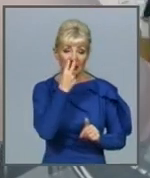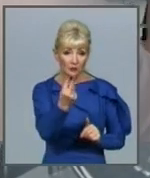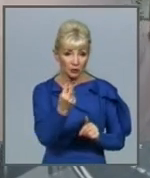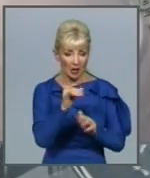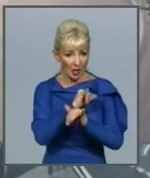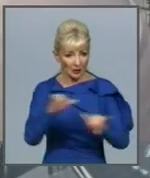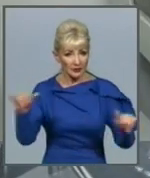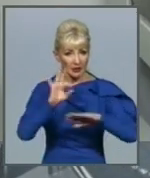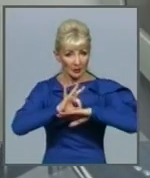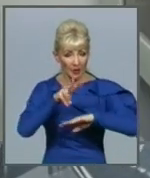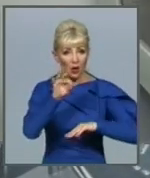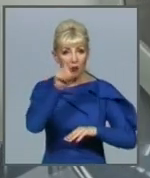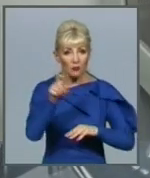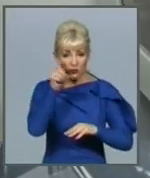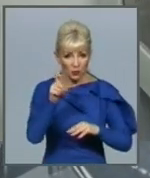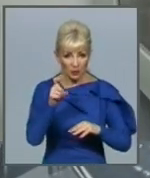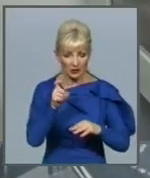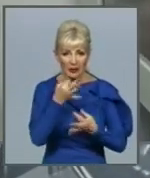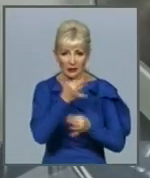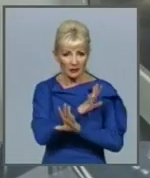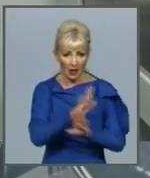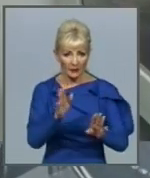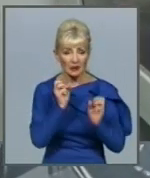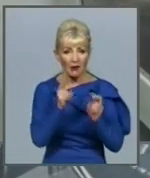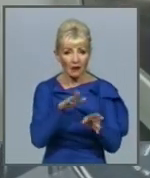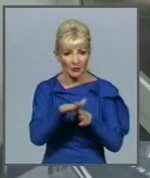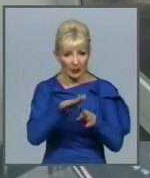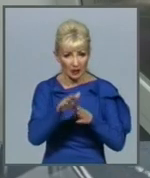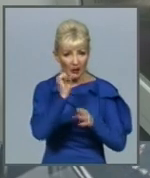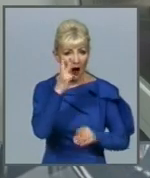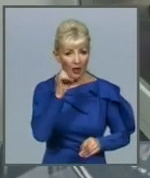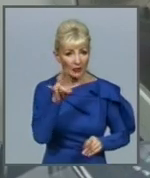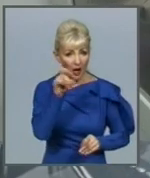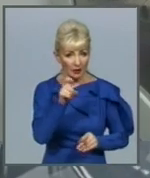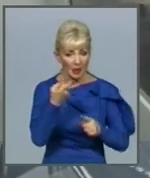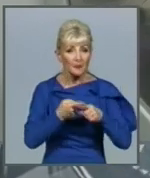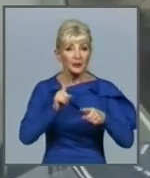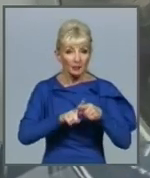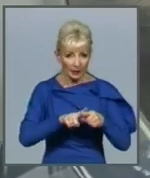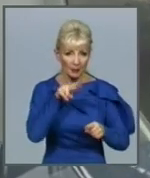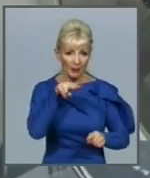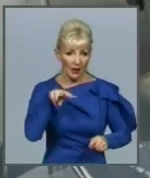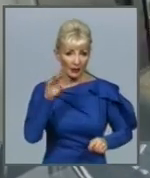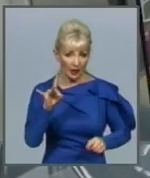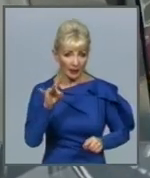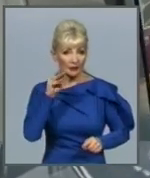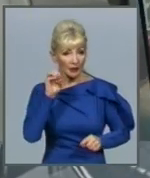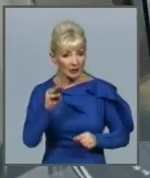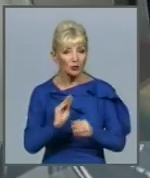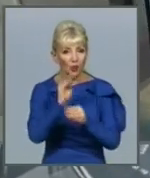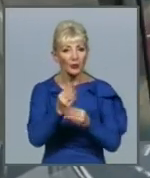МОЗ не влаштовують обсяги досліджень, що проводяться. Тому воліють до ПЛР-тестів додати нові діагностики